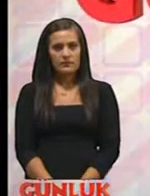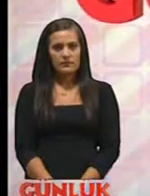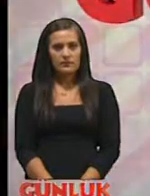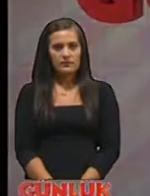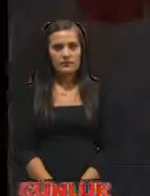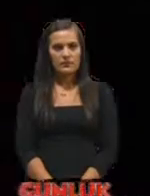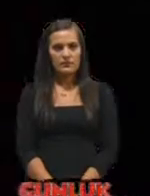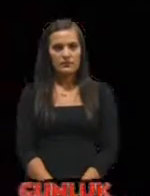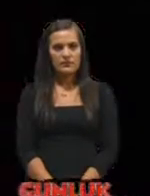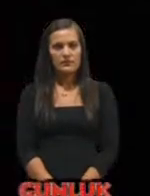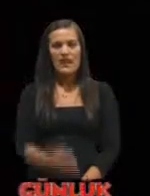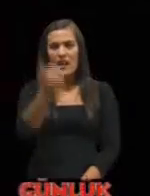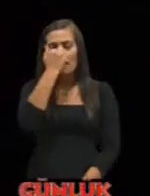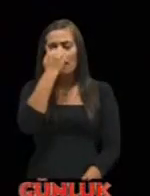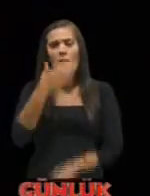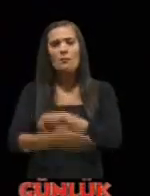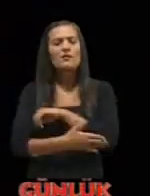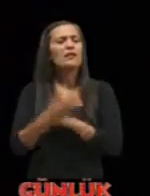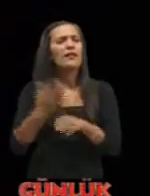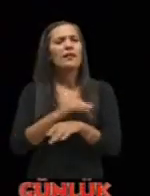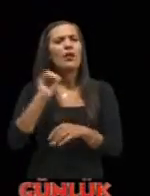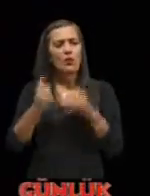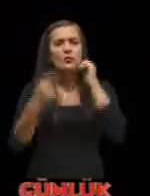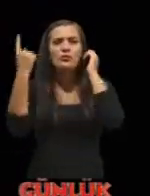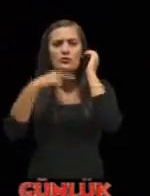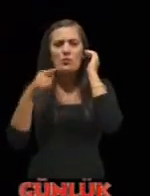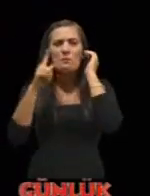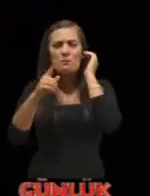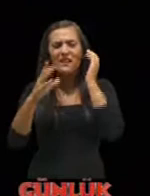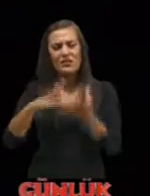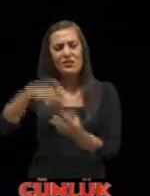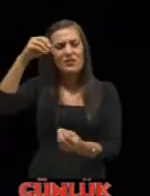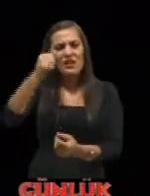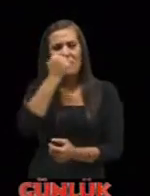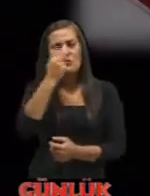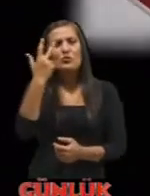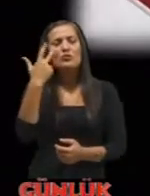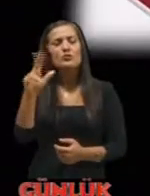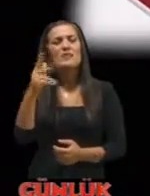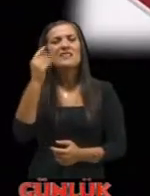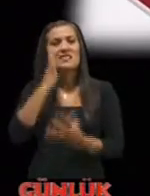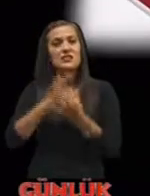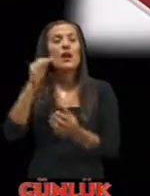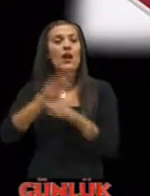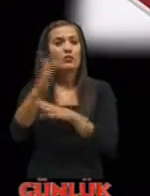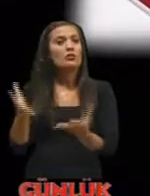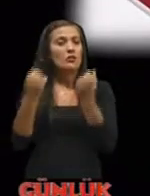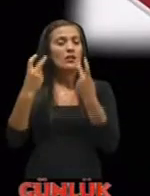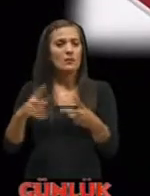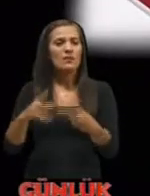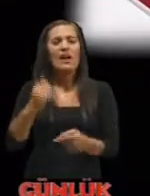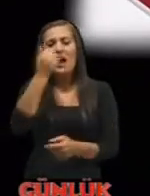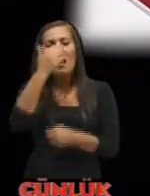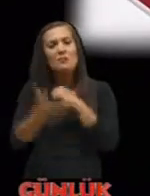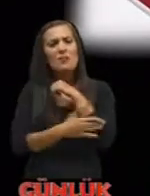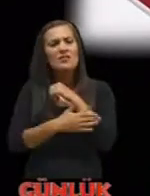kan bağışı neden önemlidir? çünkü bir ünite kanla 3000 kişinin hayatı kurtarılabilir kan bağışı